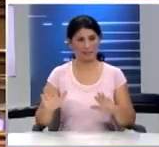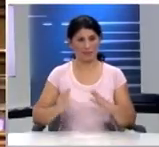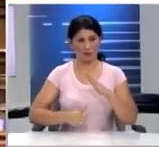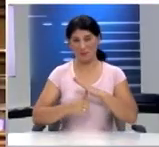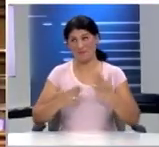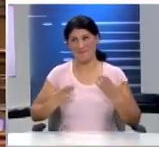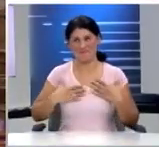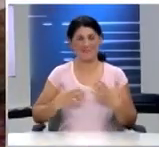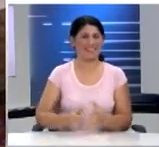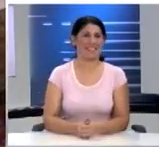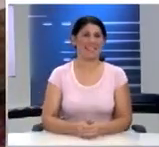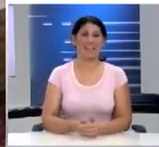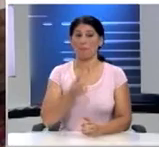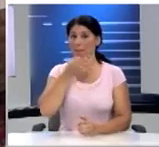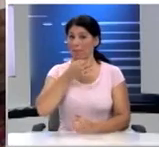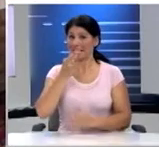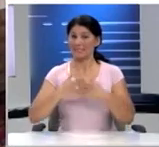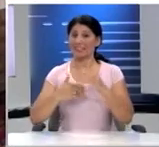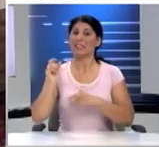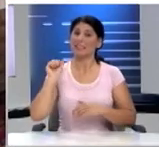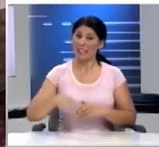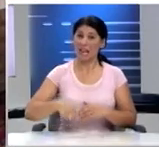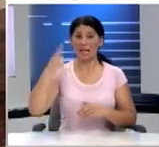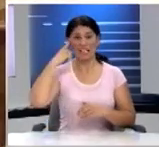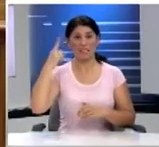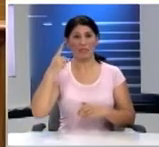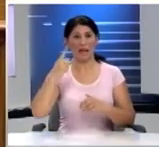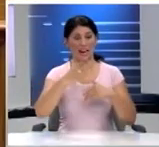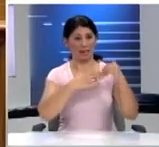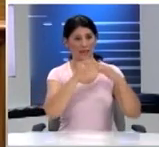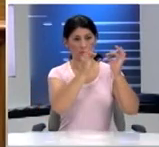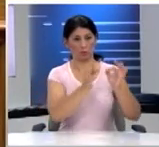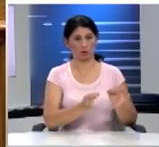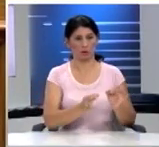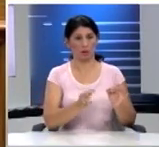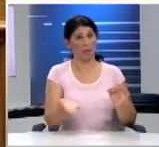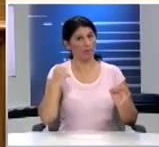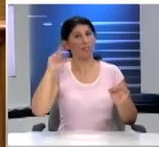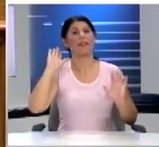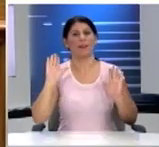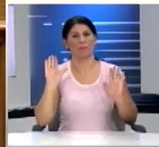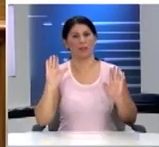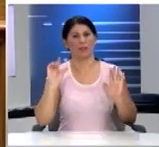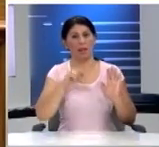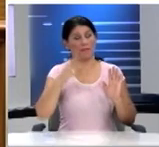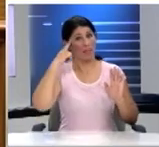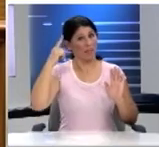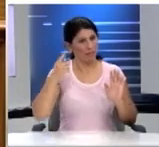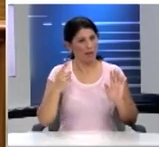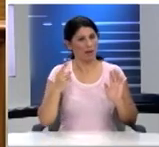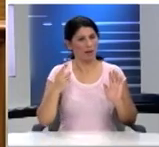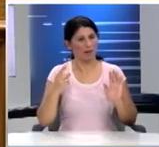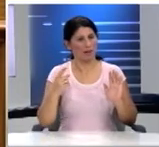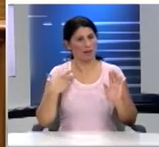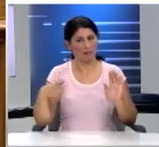Μίλησε για την τέχνη Και ναι, η ιδέα του καλλιτεχνικού προτύπου Η αλήθεια είναι ότι δεν την είχαμε Είναι μια από τις ιδέες Ο οποίες θα